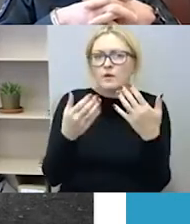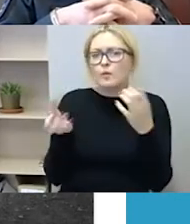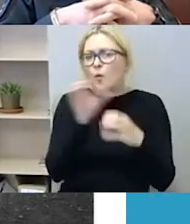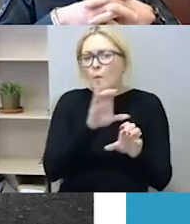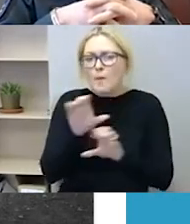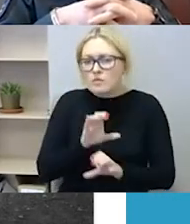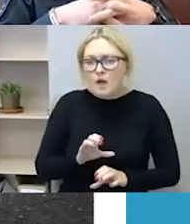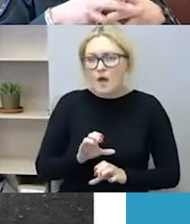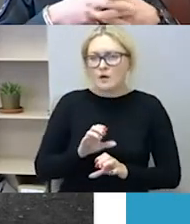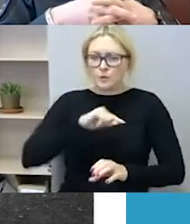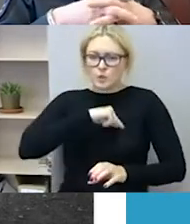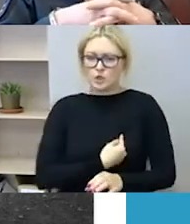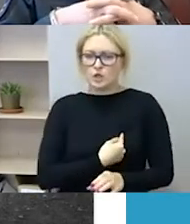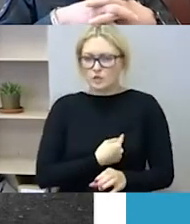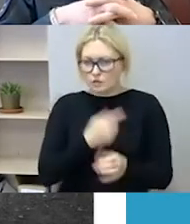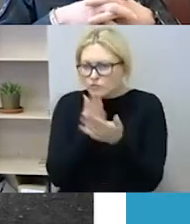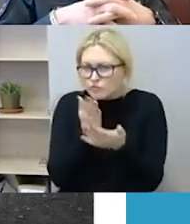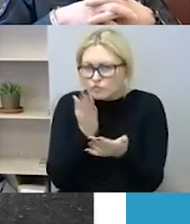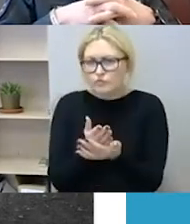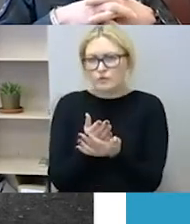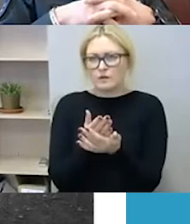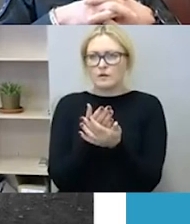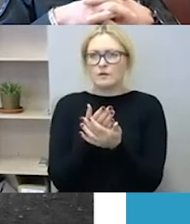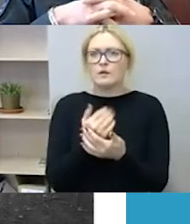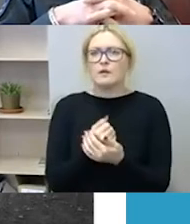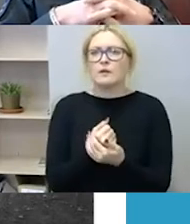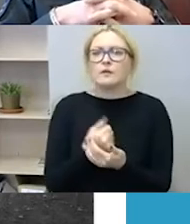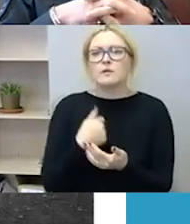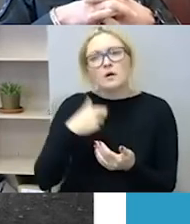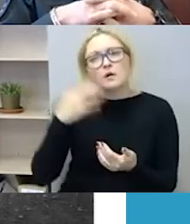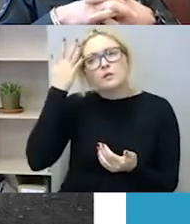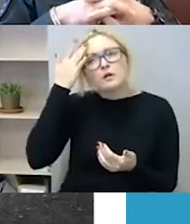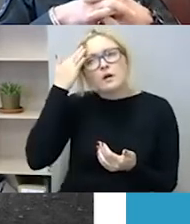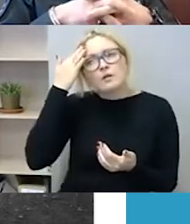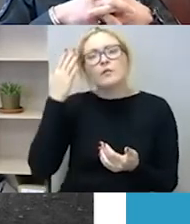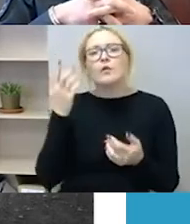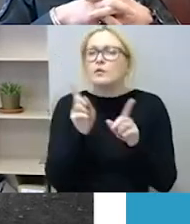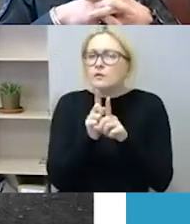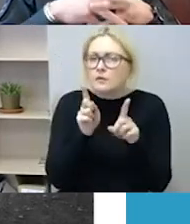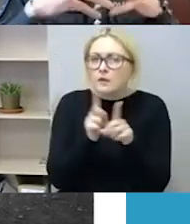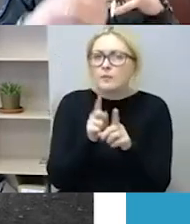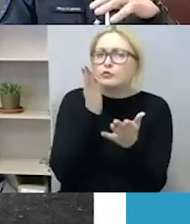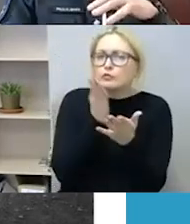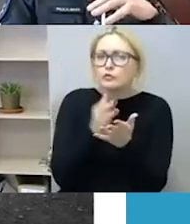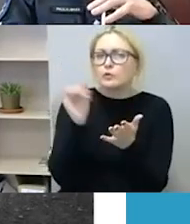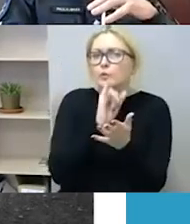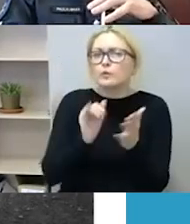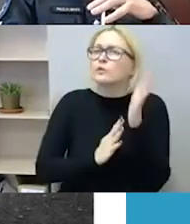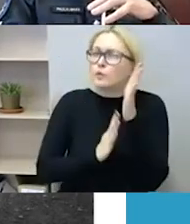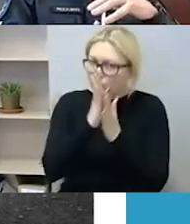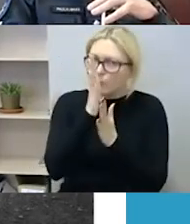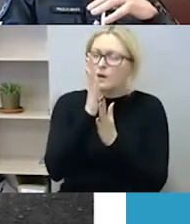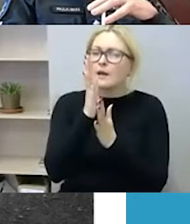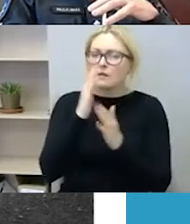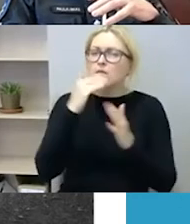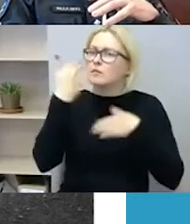tų žmonių atžvėlių. Ir manau, dar čia irgi turime kur tobulėti ir kur judėti į